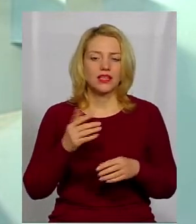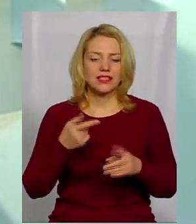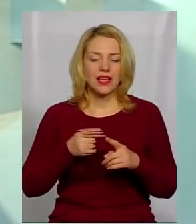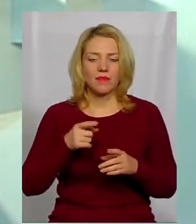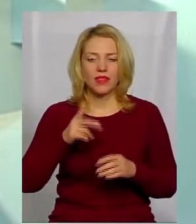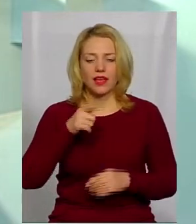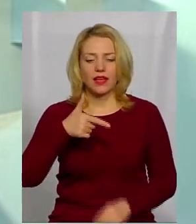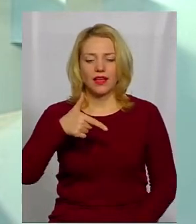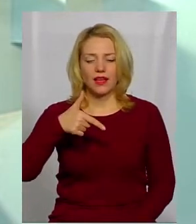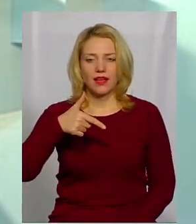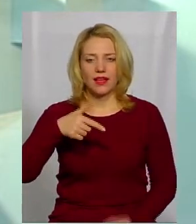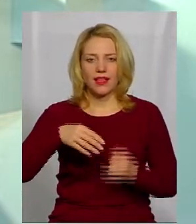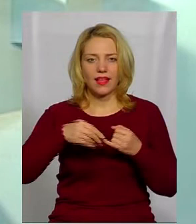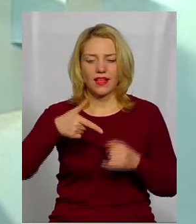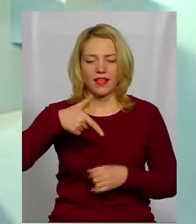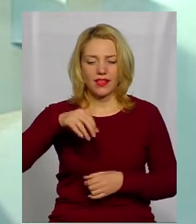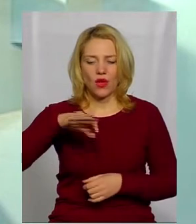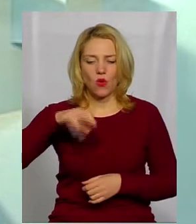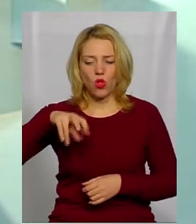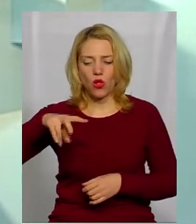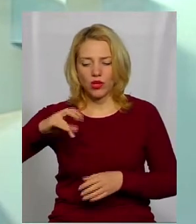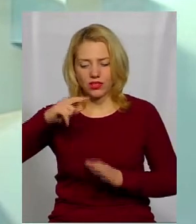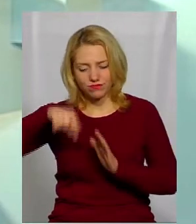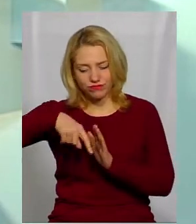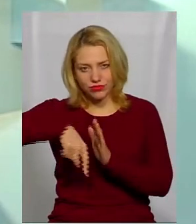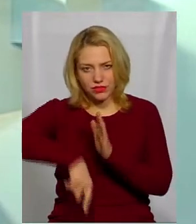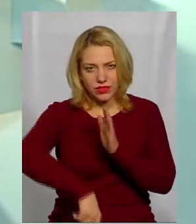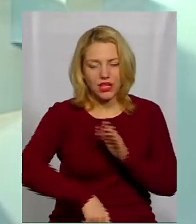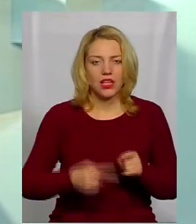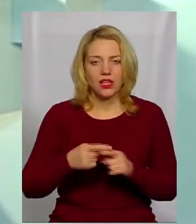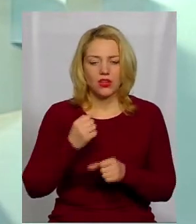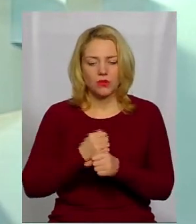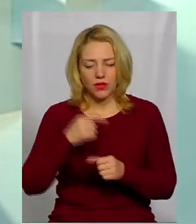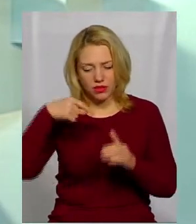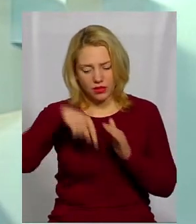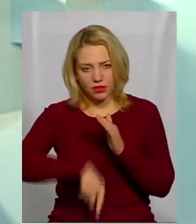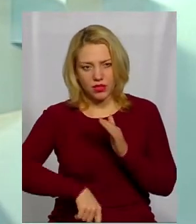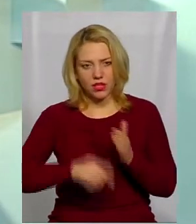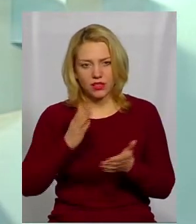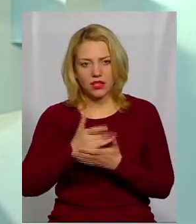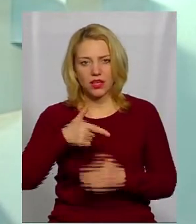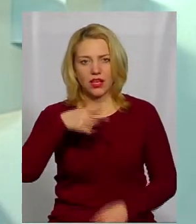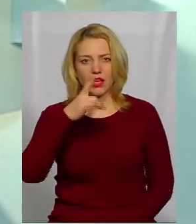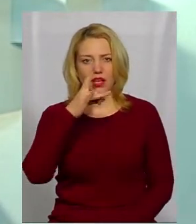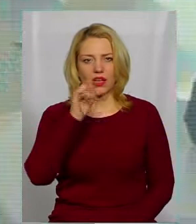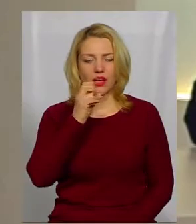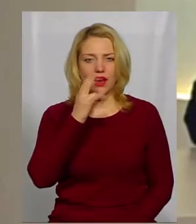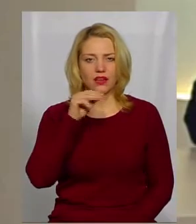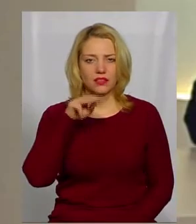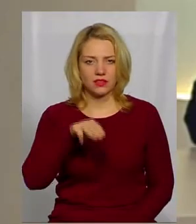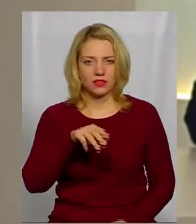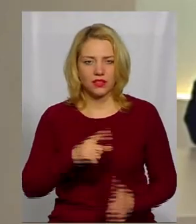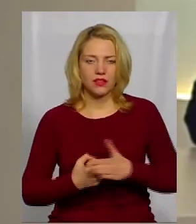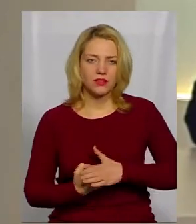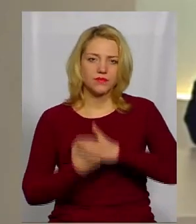сверловини і визначили, що під фортецею на глибині до 12 метрів є гранітний щит, на який